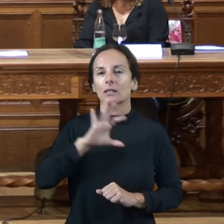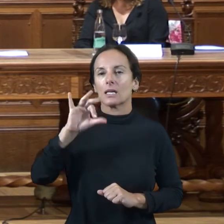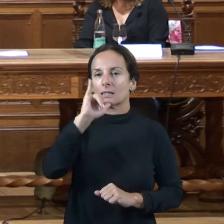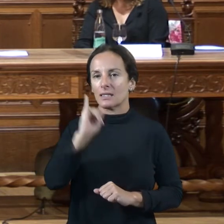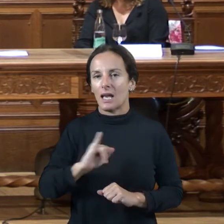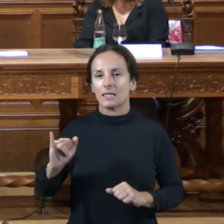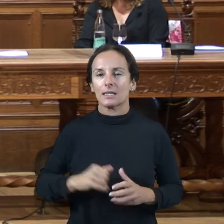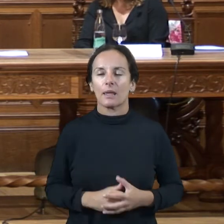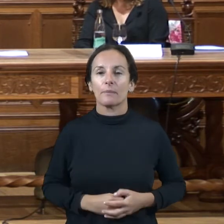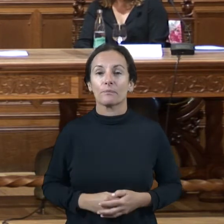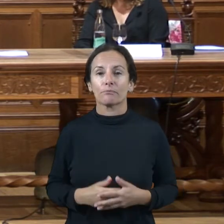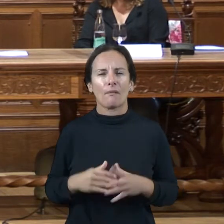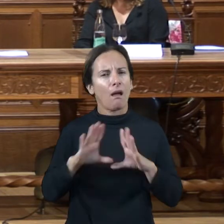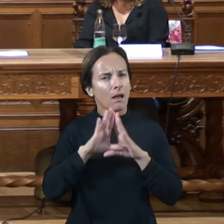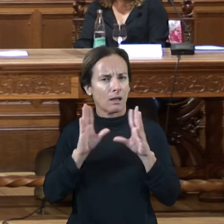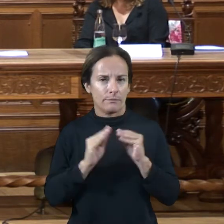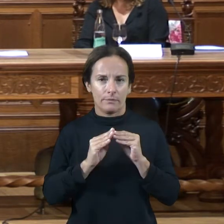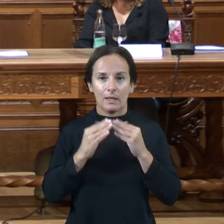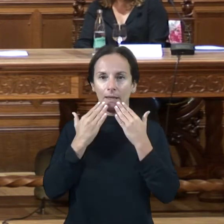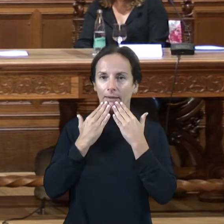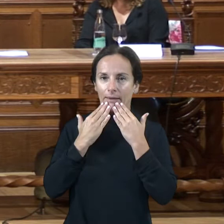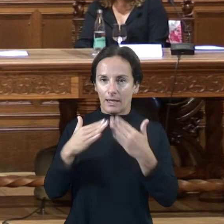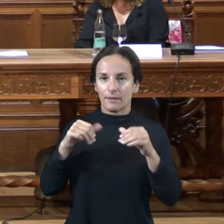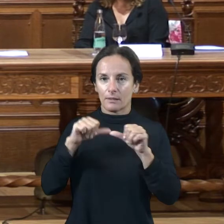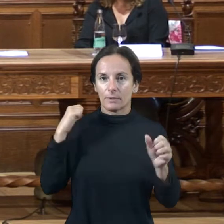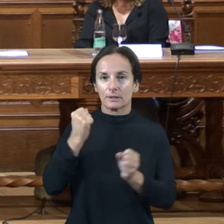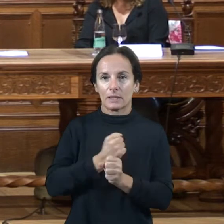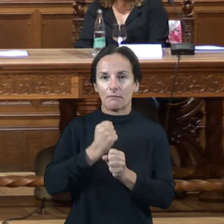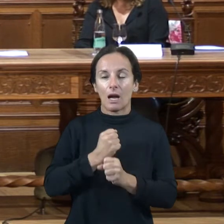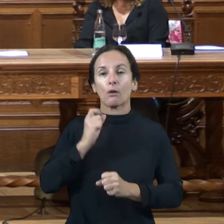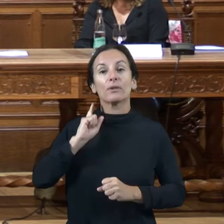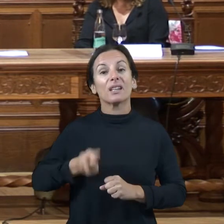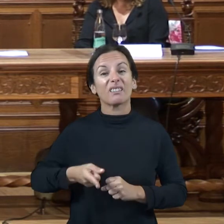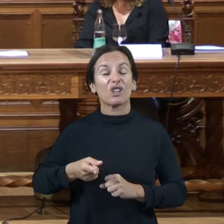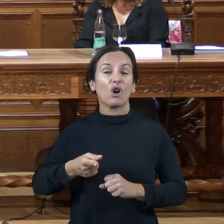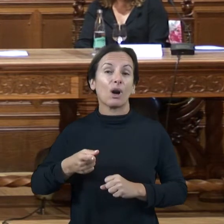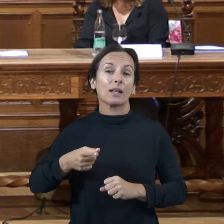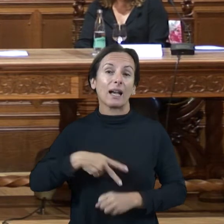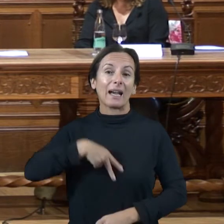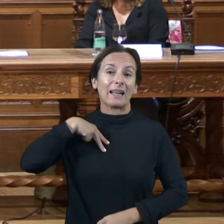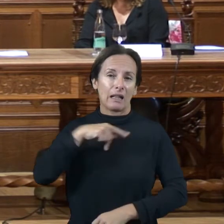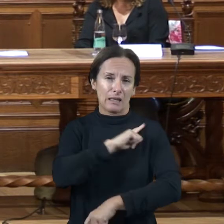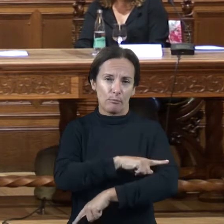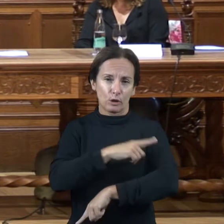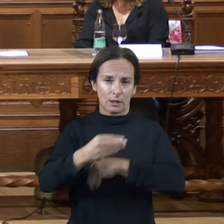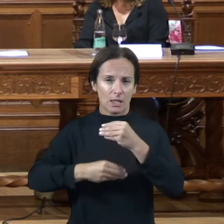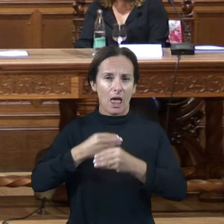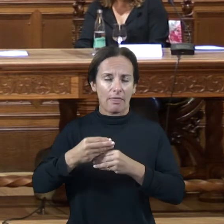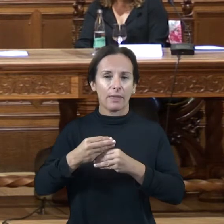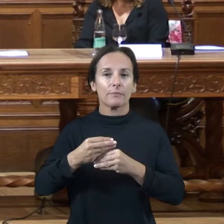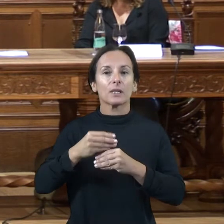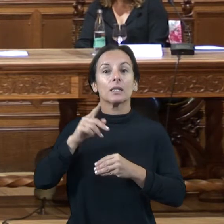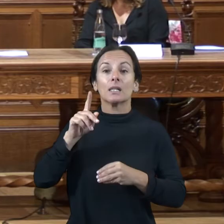Sí, no simplement per agradecer el treball que fa la Direcció General de Deportes també dir que aunque